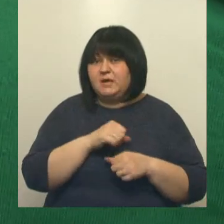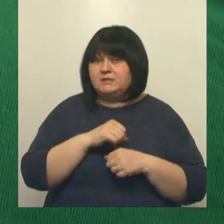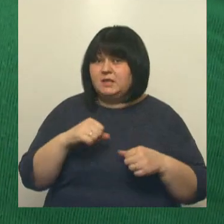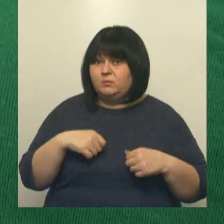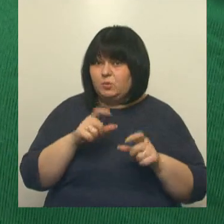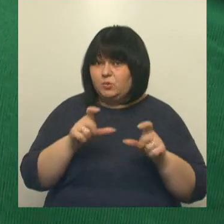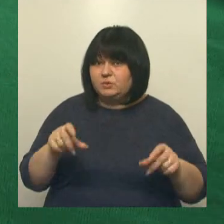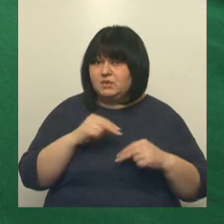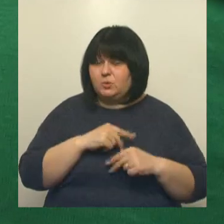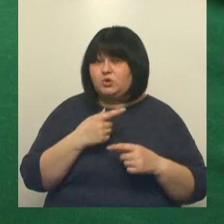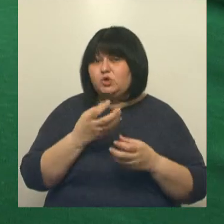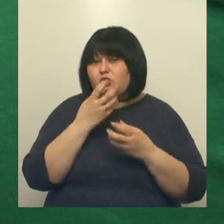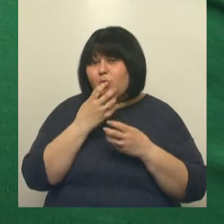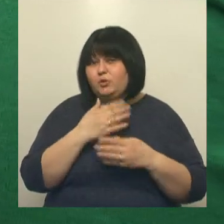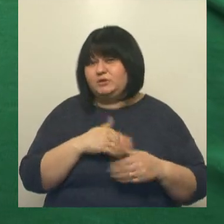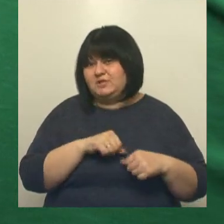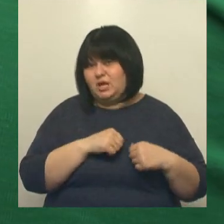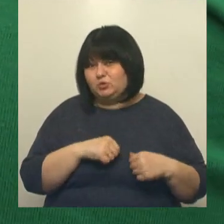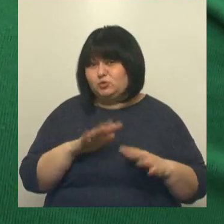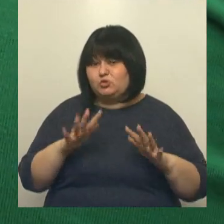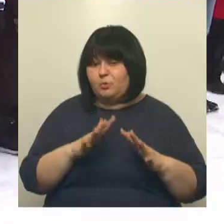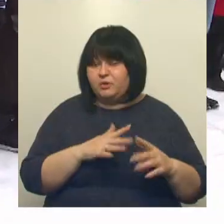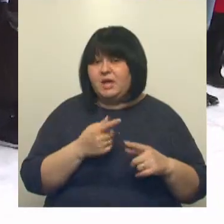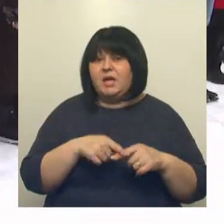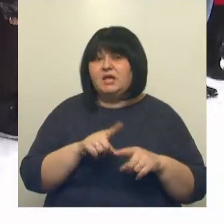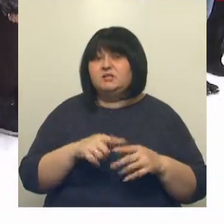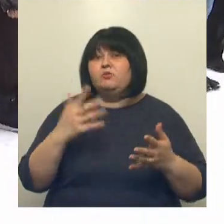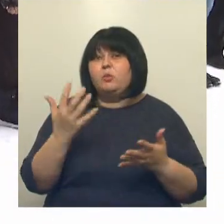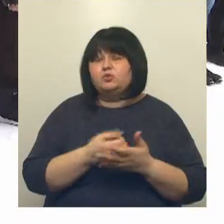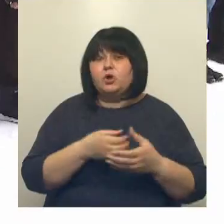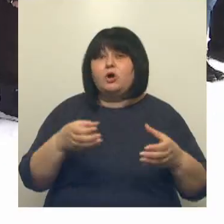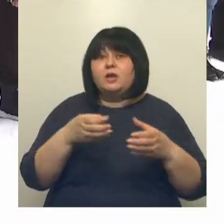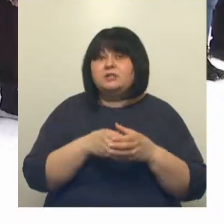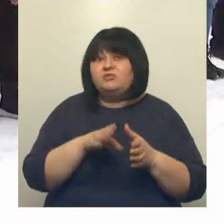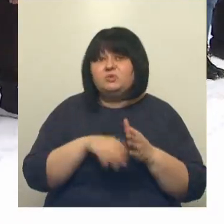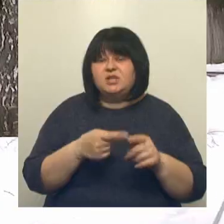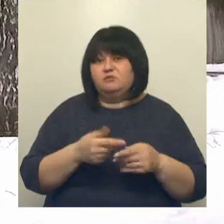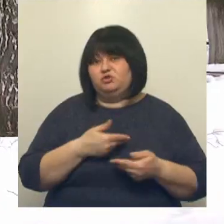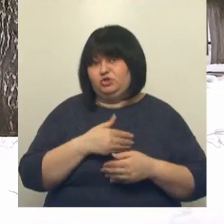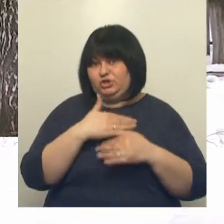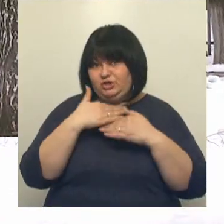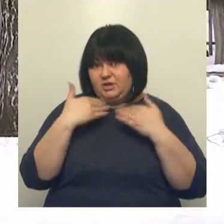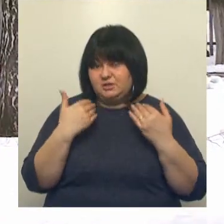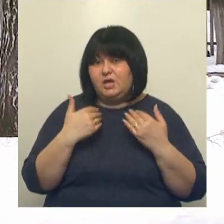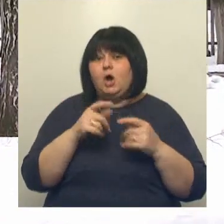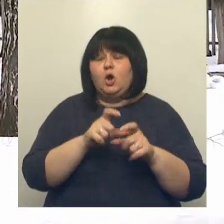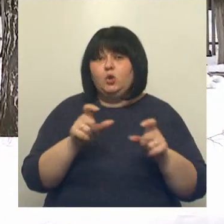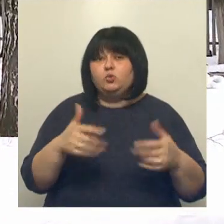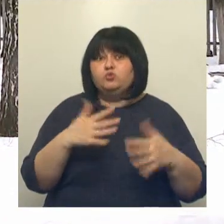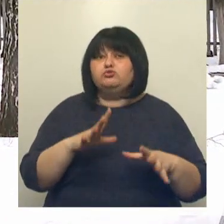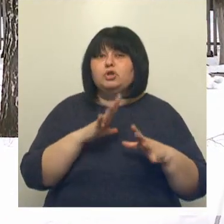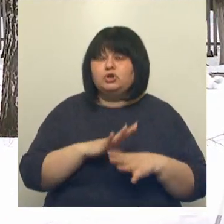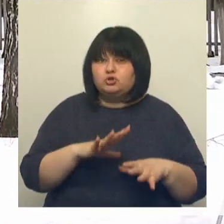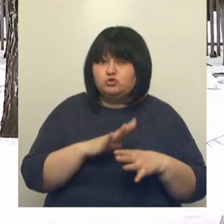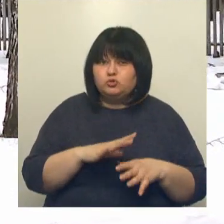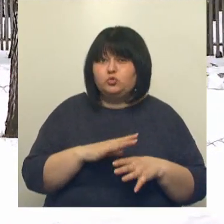сотрудников это теплое сердцу событие. Без этого уже, получается, коллектив не хочет жить. Коллективу надо. Люди уже, можно сказать, и ждут.